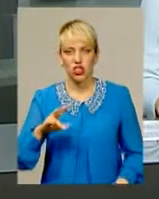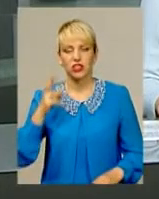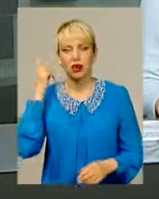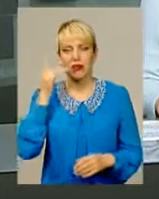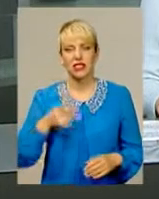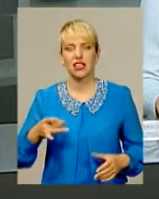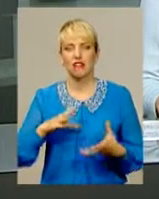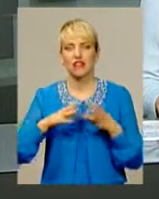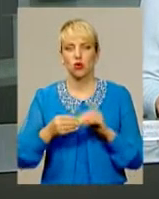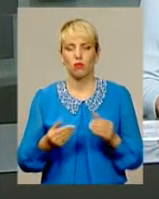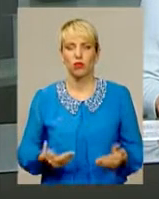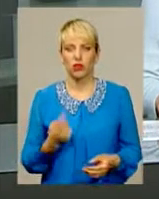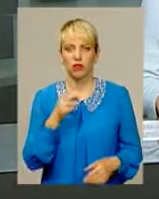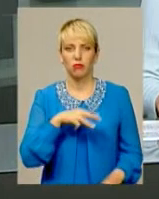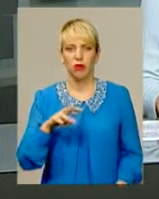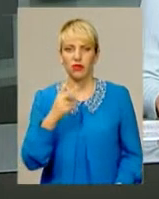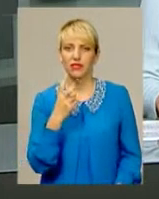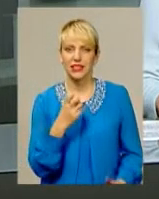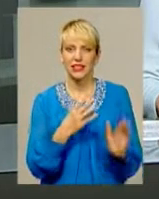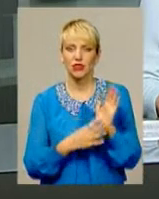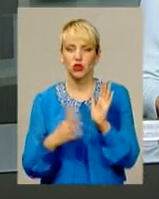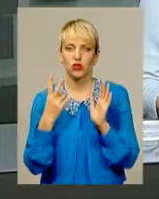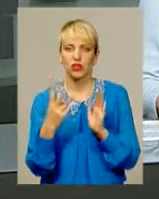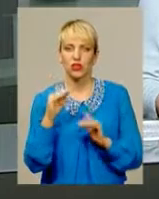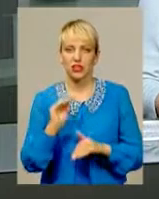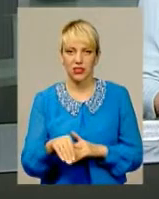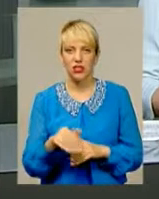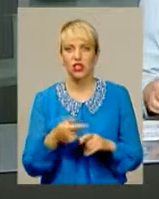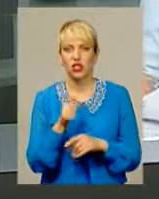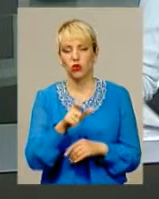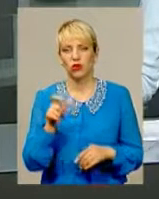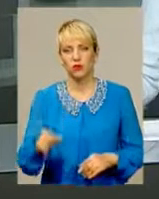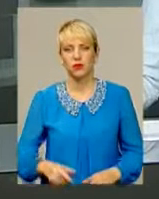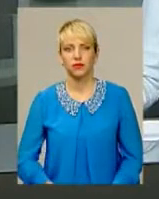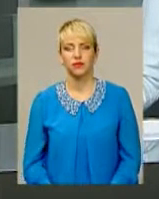в області нині проживає мільйон 292 тисячі 200 осіб.